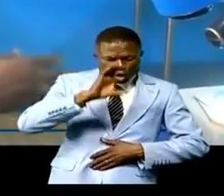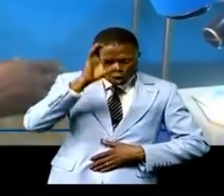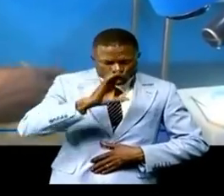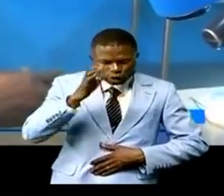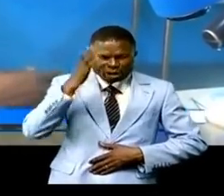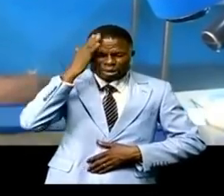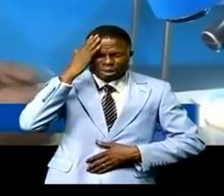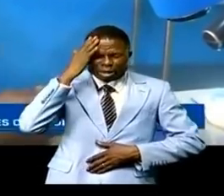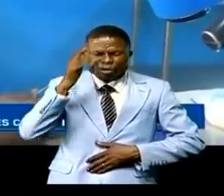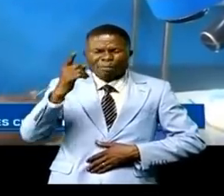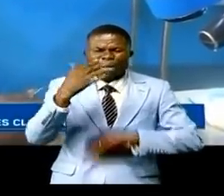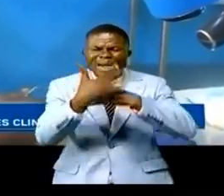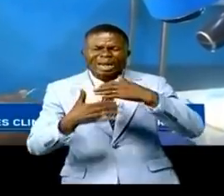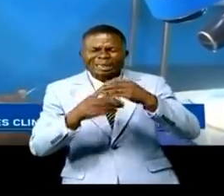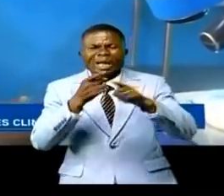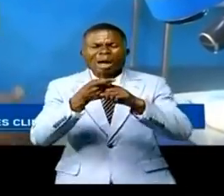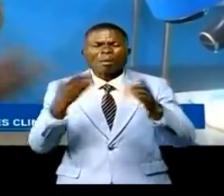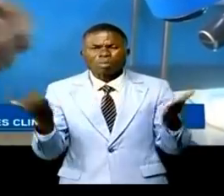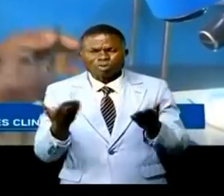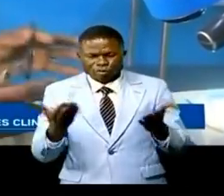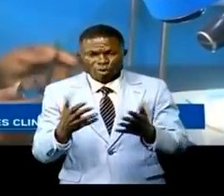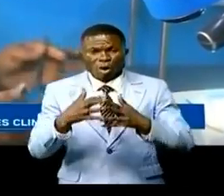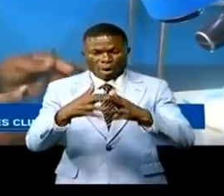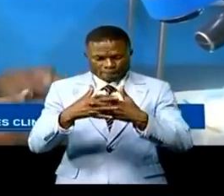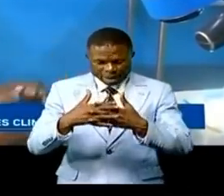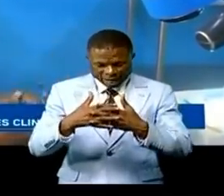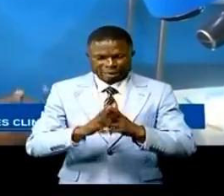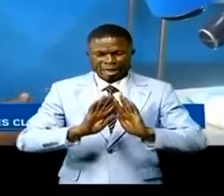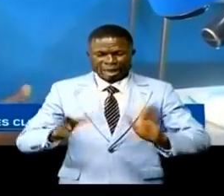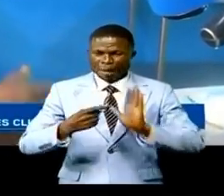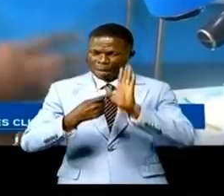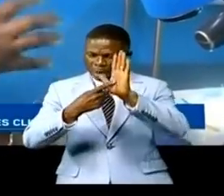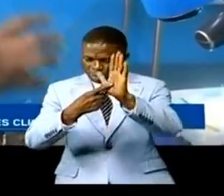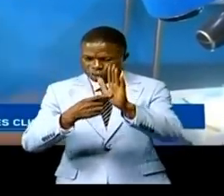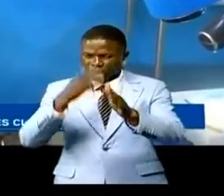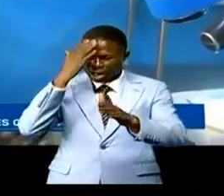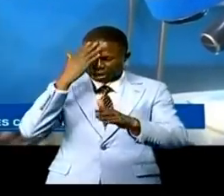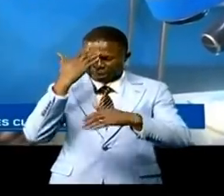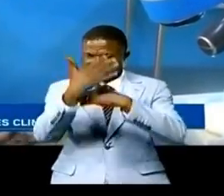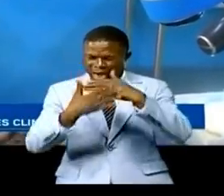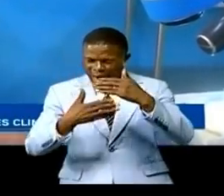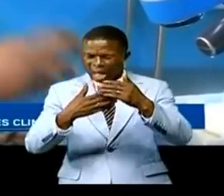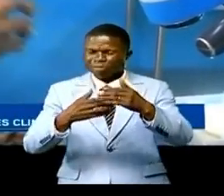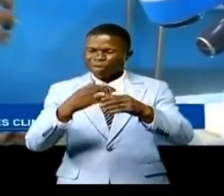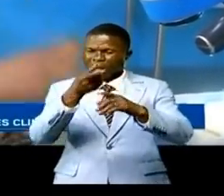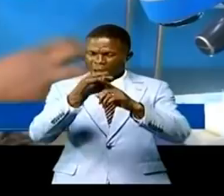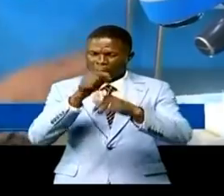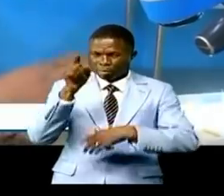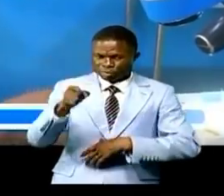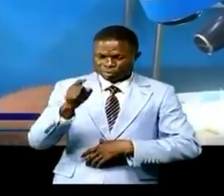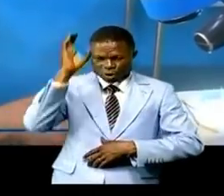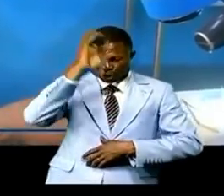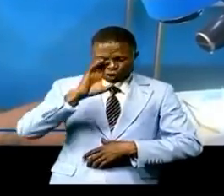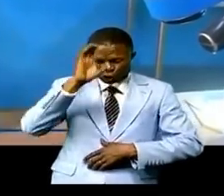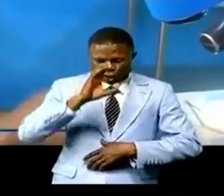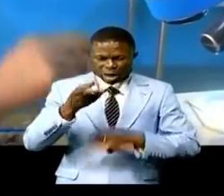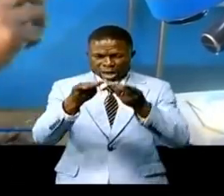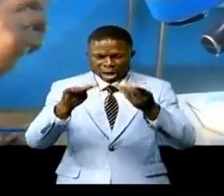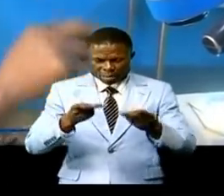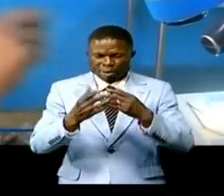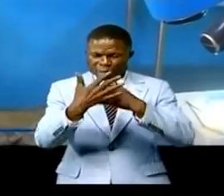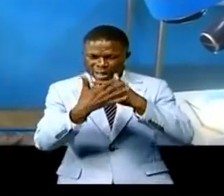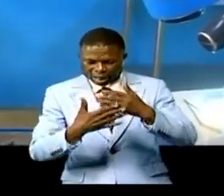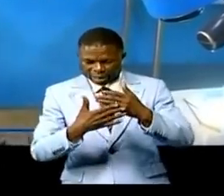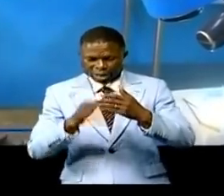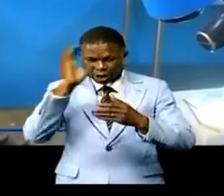des petites blessures qui saignent grâce à cet appareil pour entrer dans son cerveau chercher les blessures qui saignent et